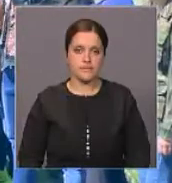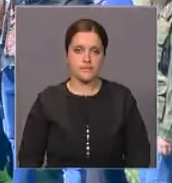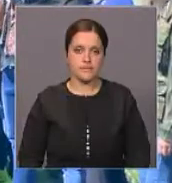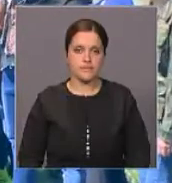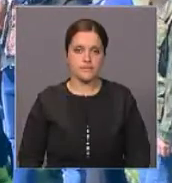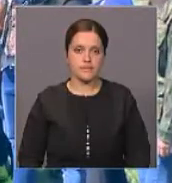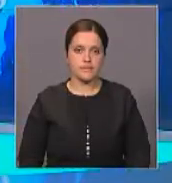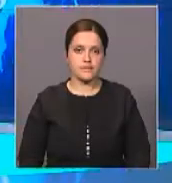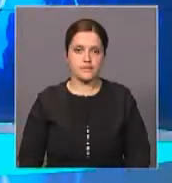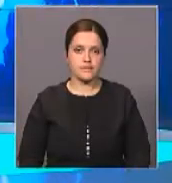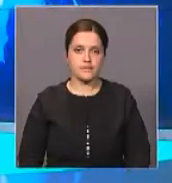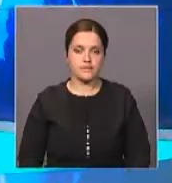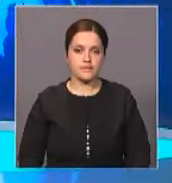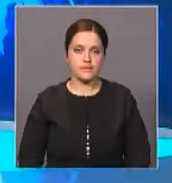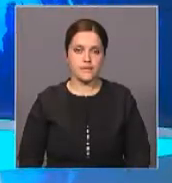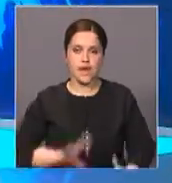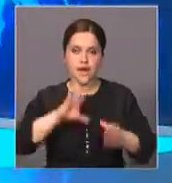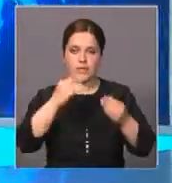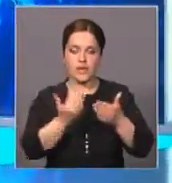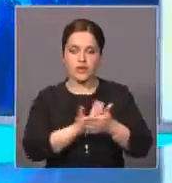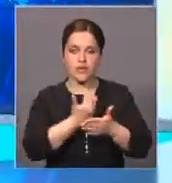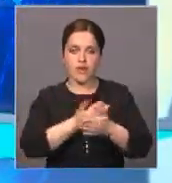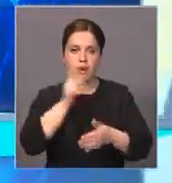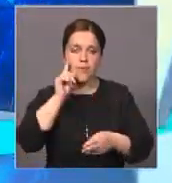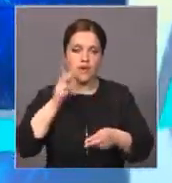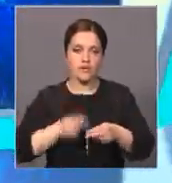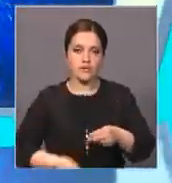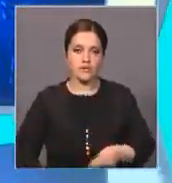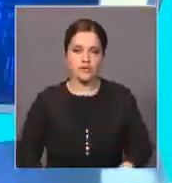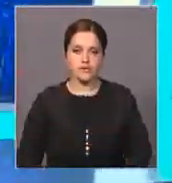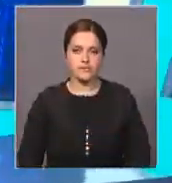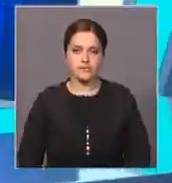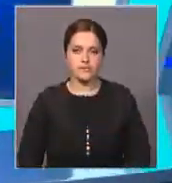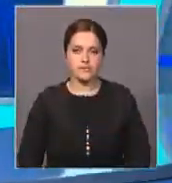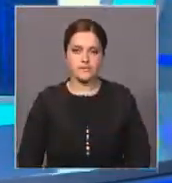область. И на этом пока все. До встречи.